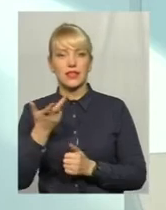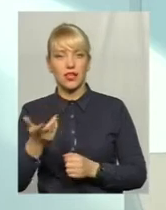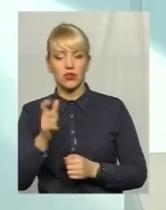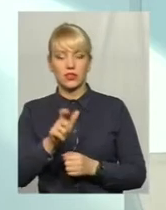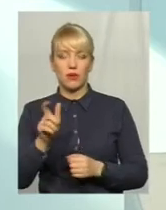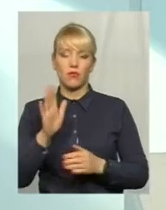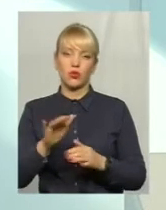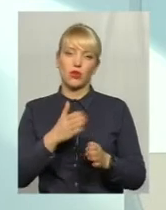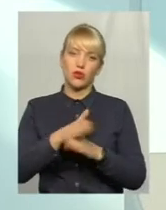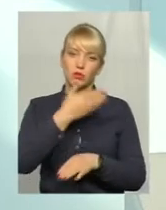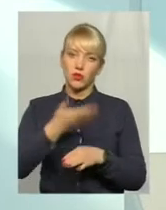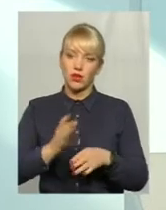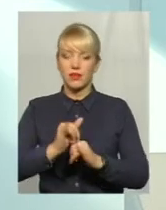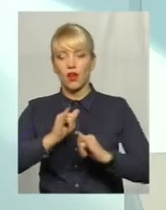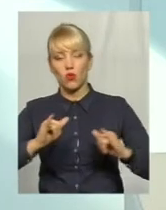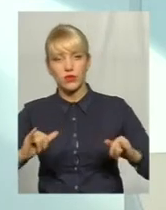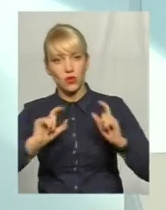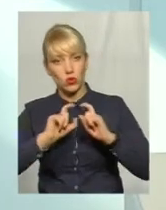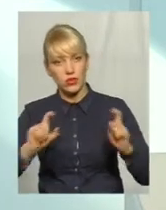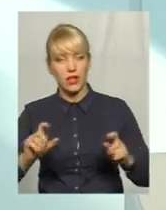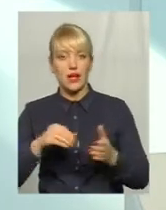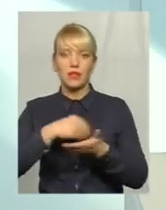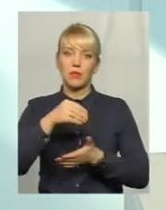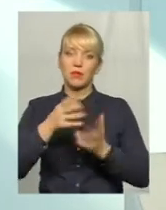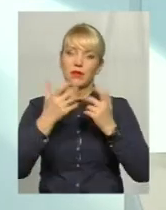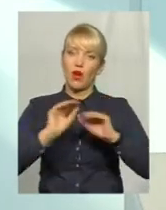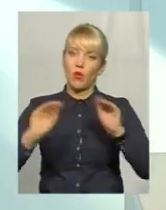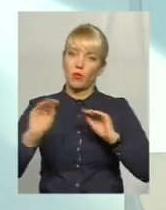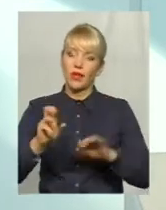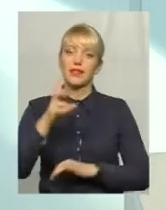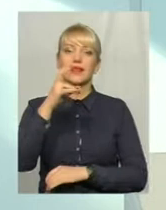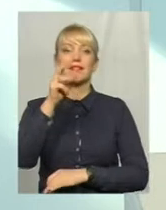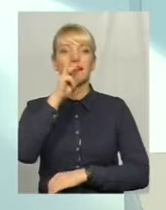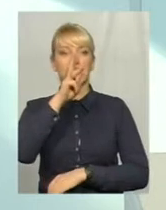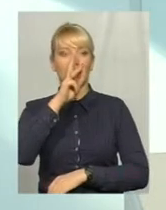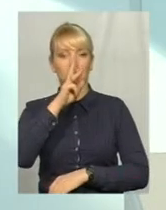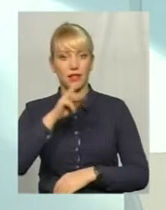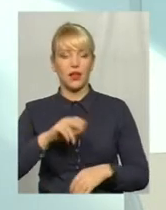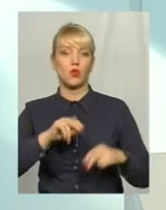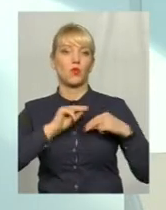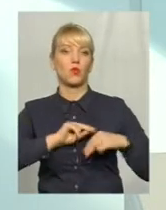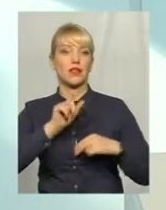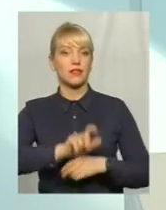розвиток заходу, на придбання, можливо, якогось обладнання, і на заробітну плату медичним працівникам.